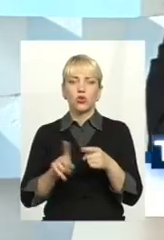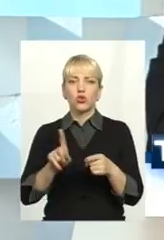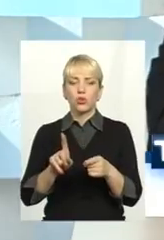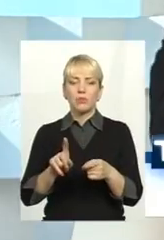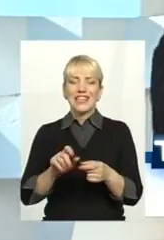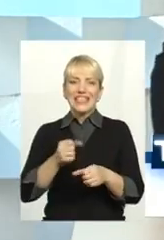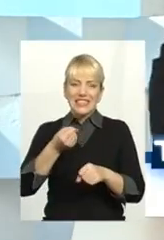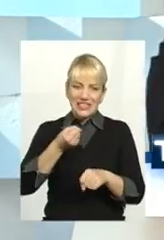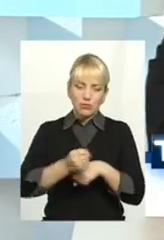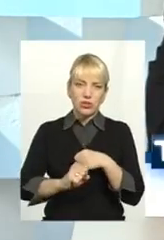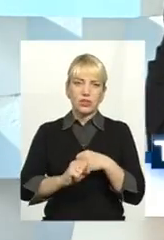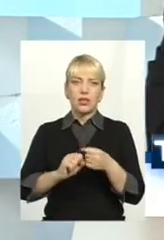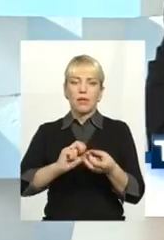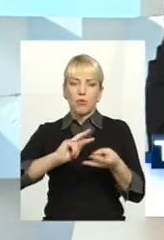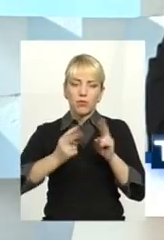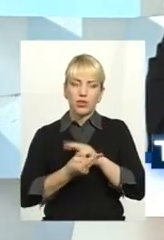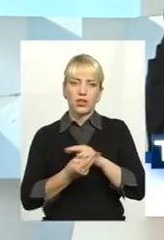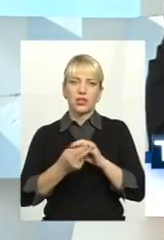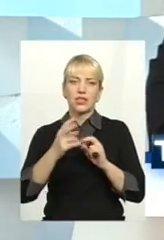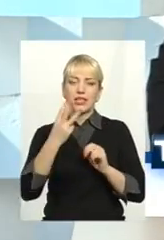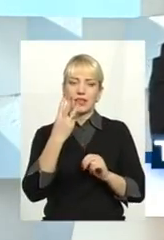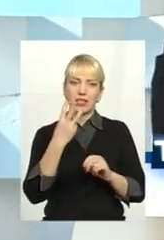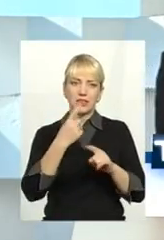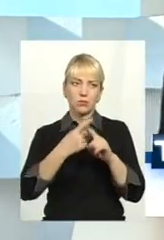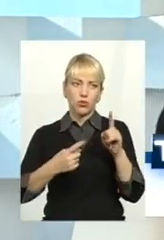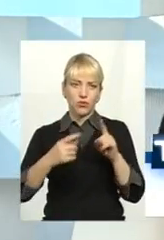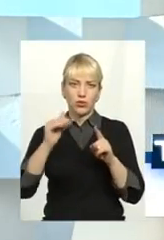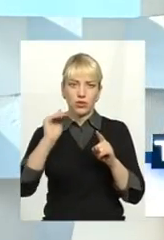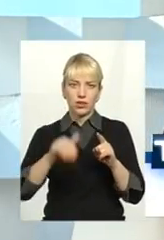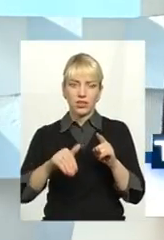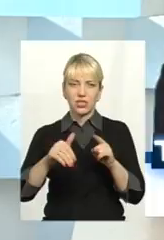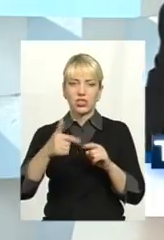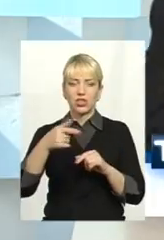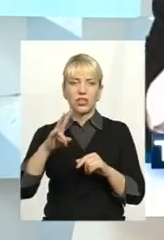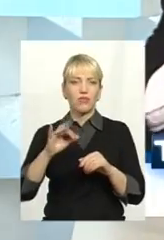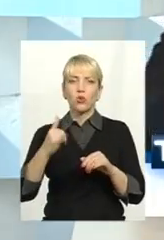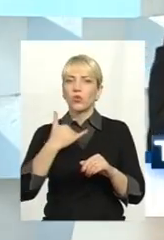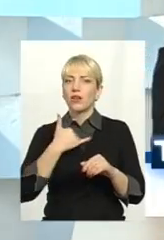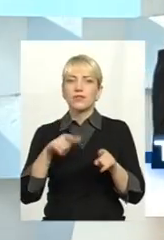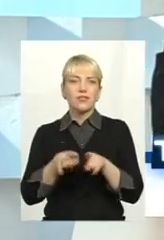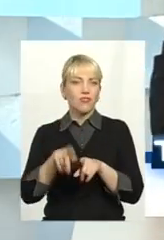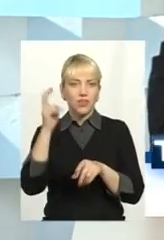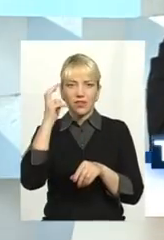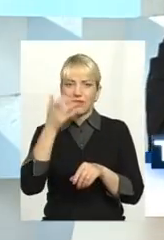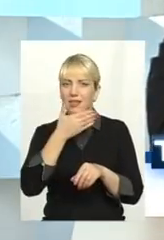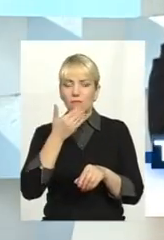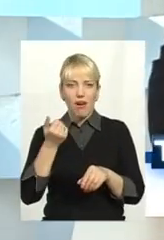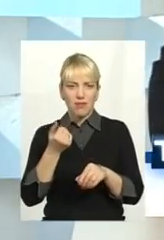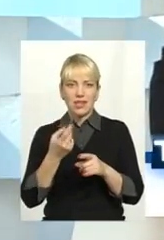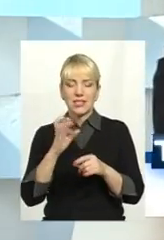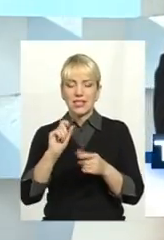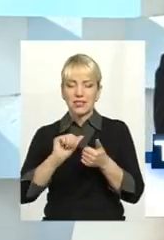замінити за 3,5 тисячі гривень. Це взагалі космічна ціна. Навіть в Києві таку ціну не малюють на заміну газового лічильника.